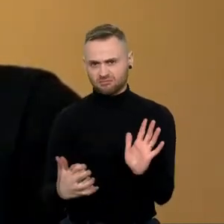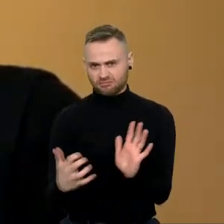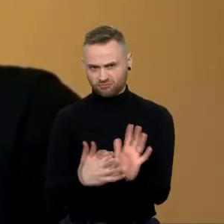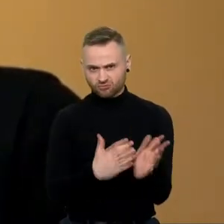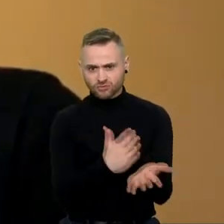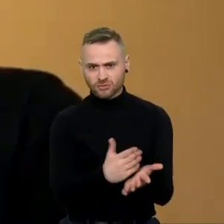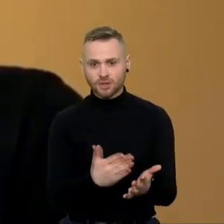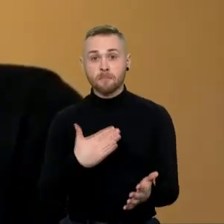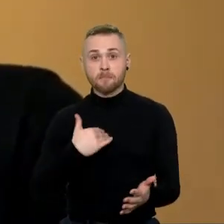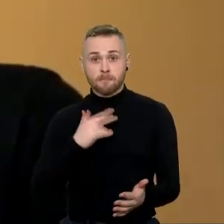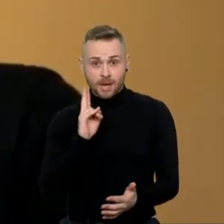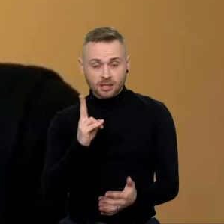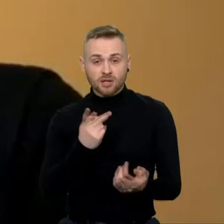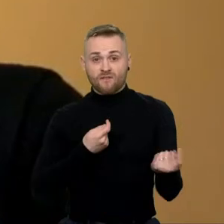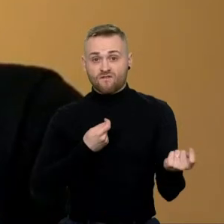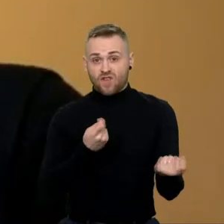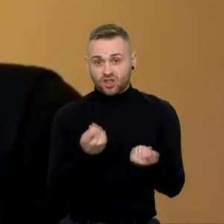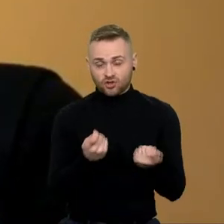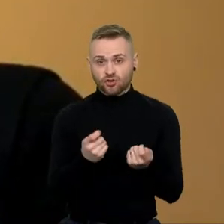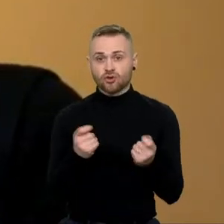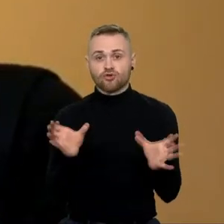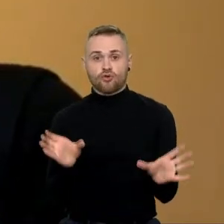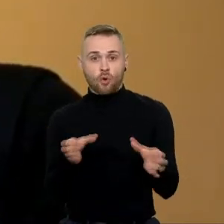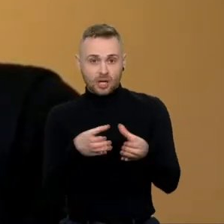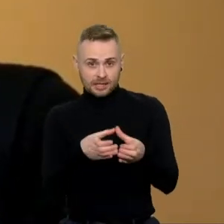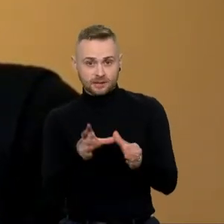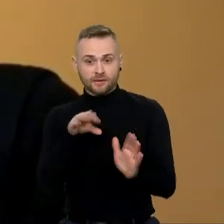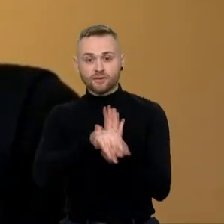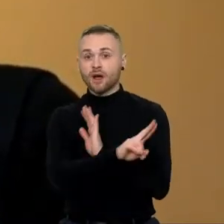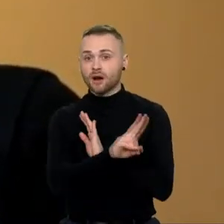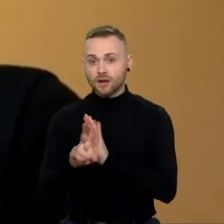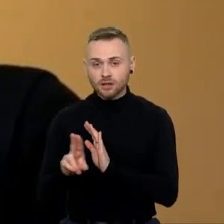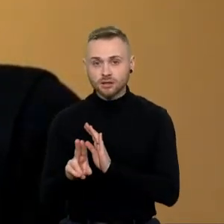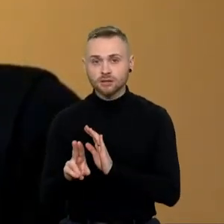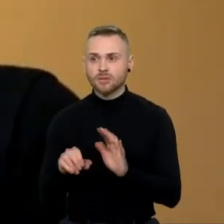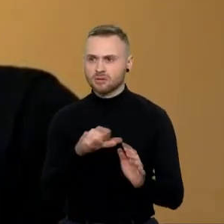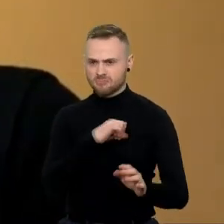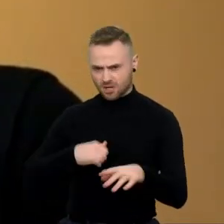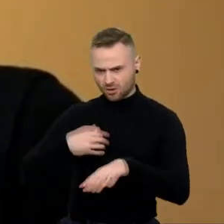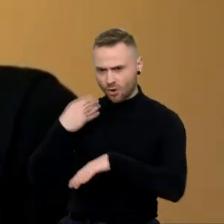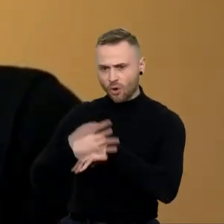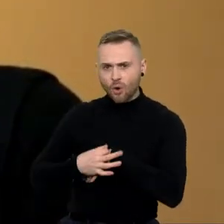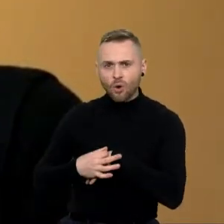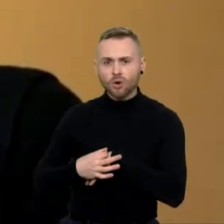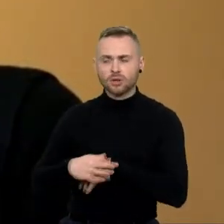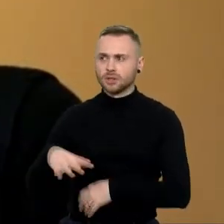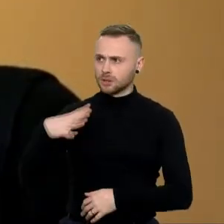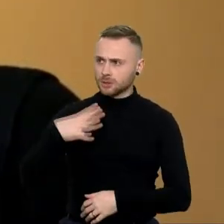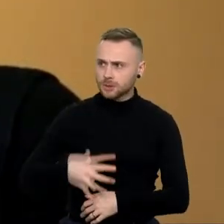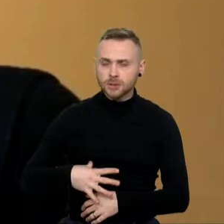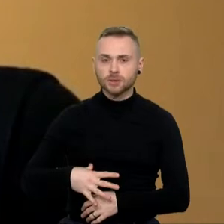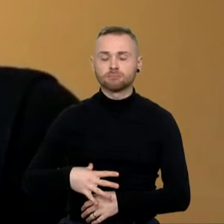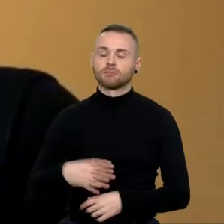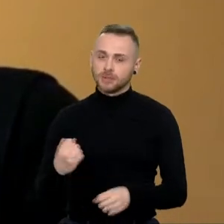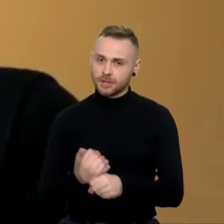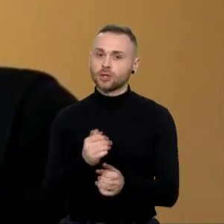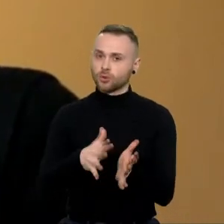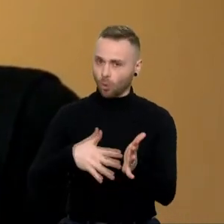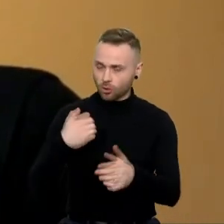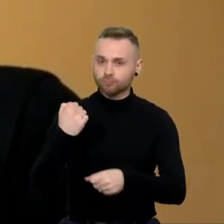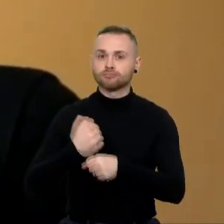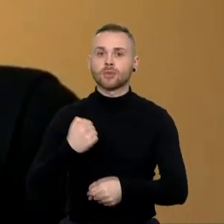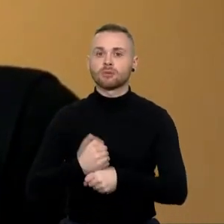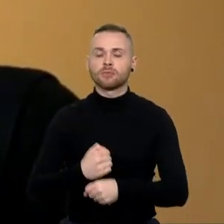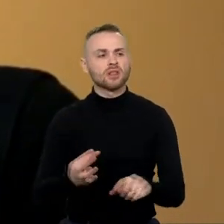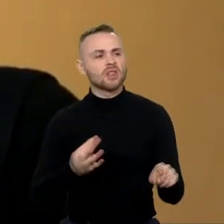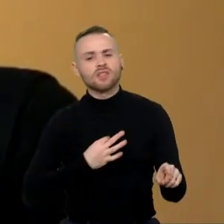čiai koalicijai, kuriai jūs čia paminėjote, liekas imtis atsakomybės, kantrybės ir dirbti toliau, nepaeisant tų visų